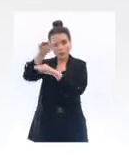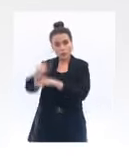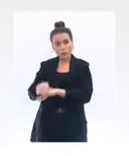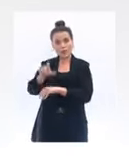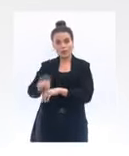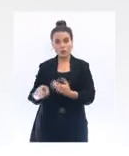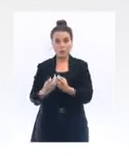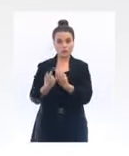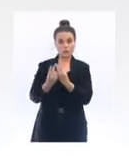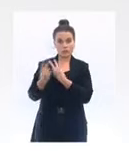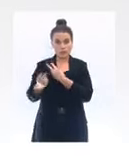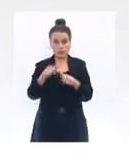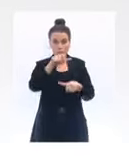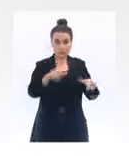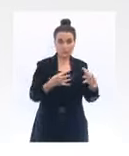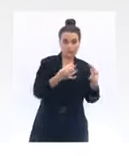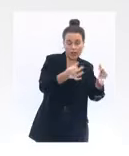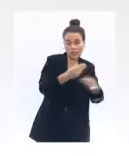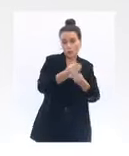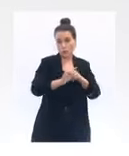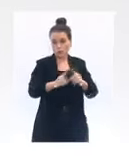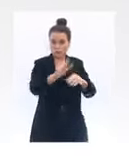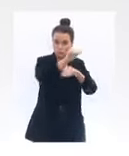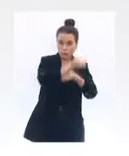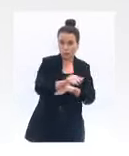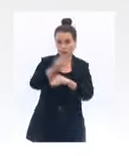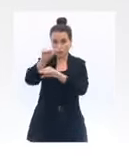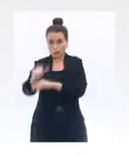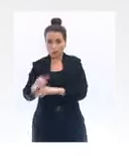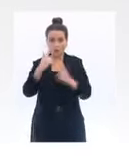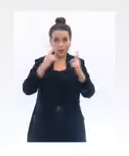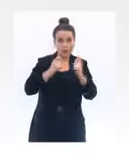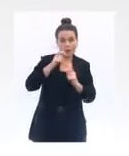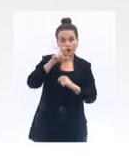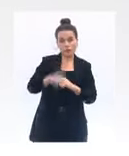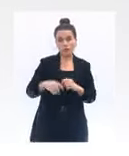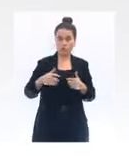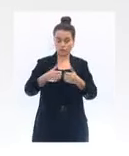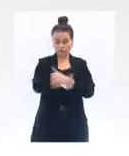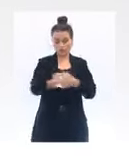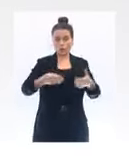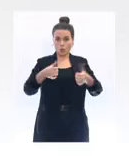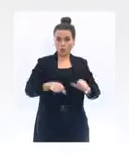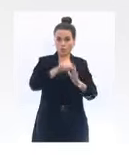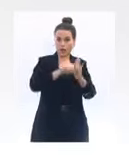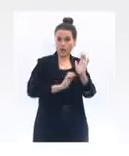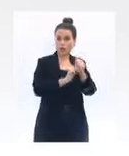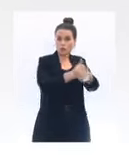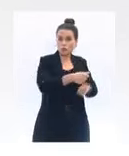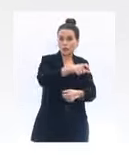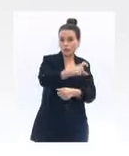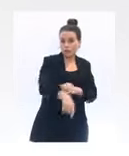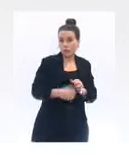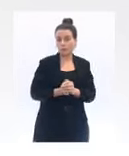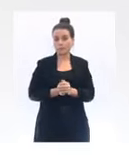aux personnes vulnérables et non vulnérables. C'est de respecter les règles en vigueur dans le confinement, c'est d'éviter qu'un grand nombre de malades